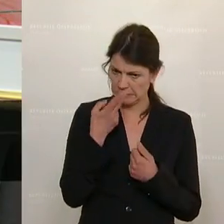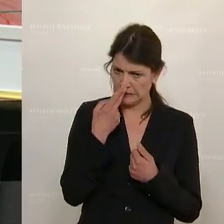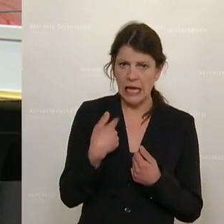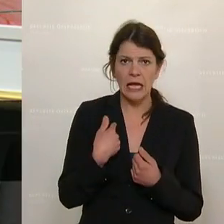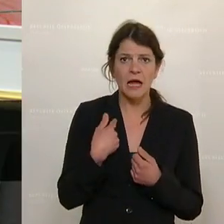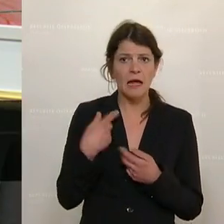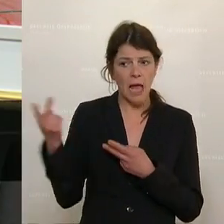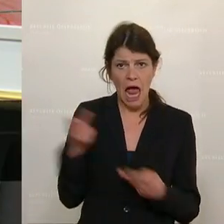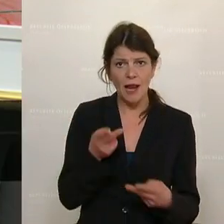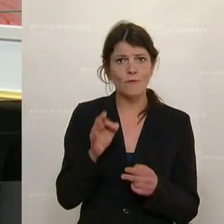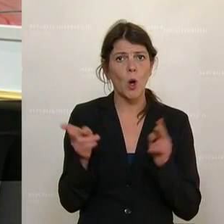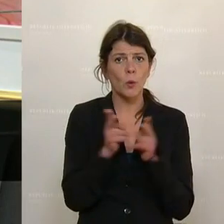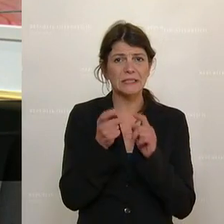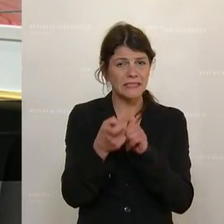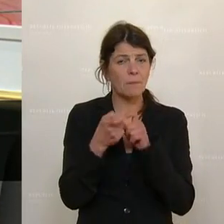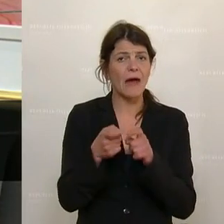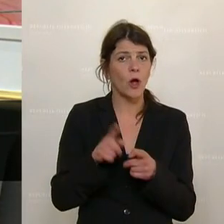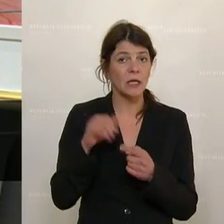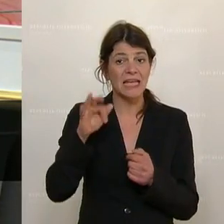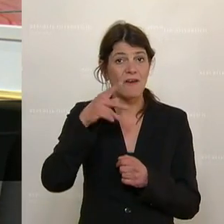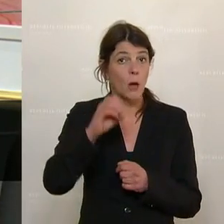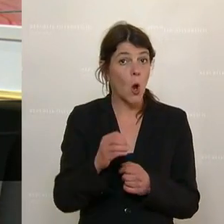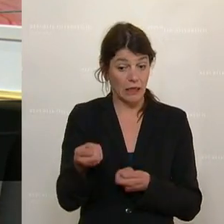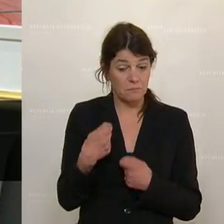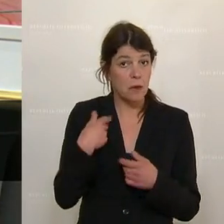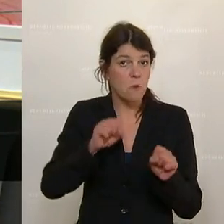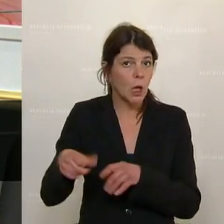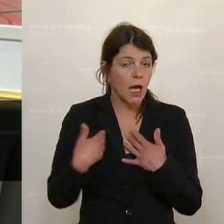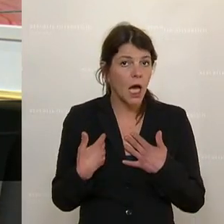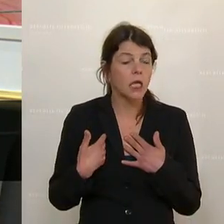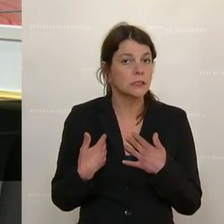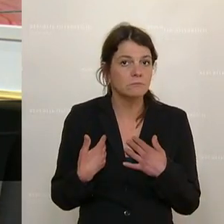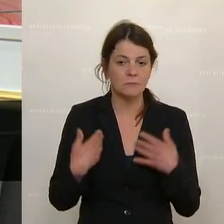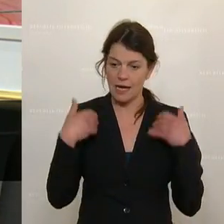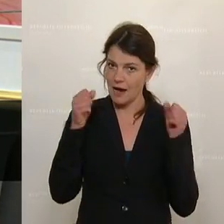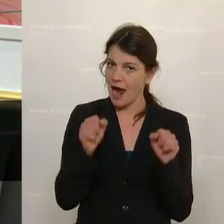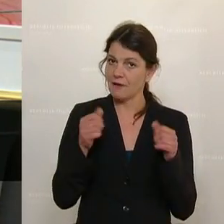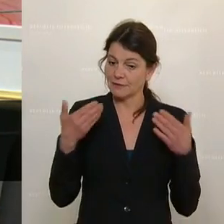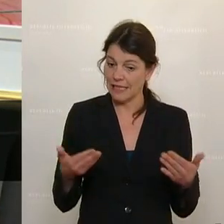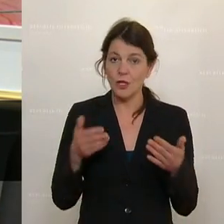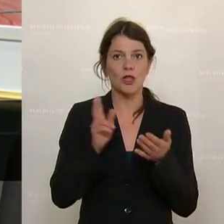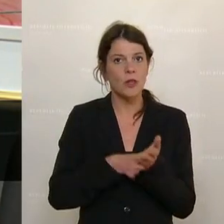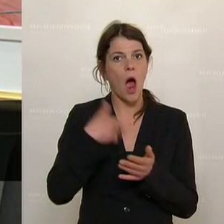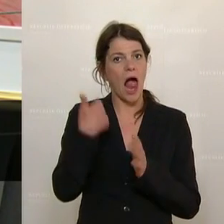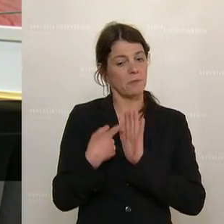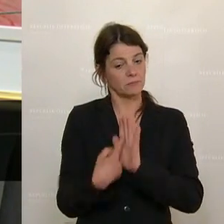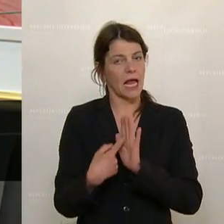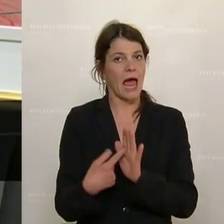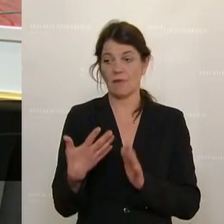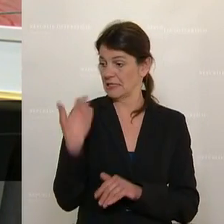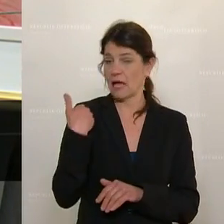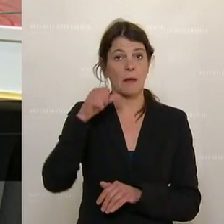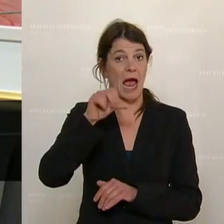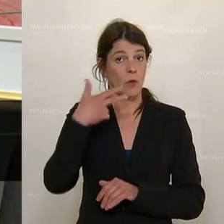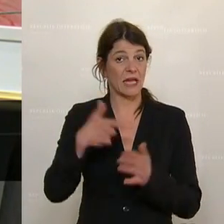dass ich zur Kurzdebatte geladen bin und die FPÖ mir Gelegenheit gibt, genau das noch einmal auch zu beschreiben, was sich damals